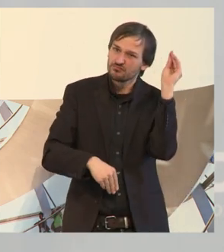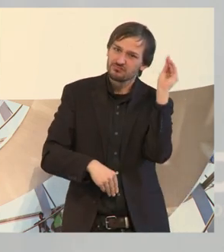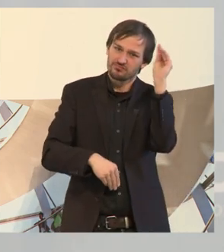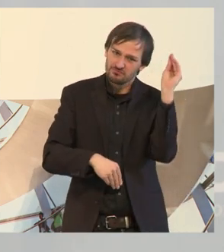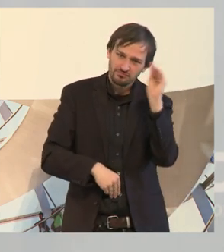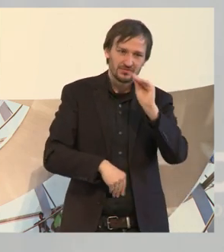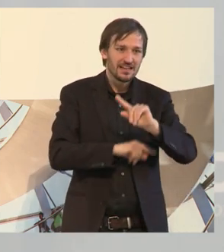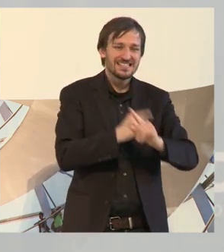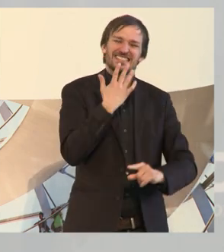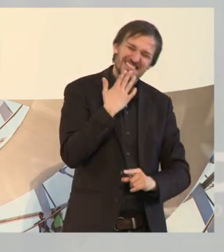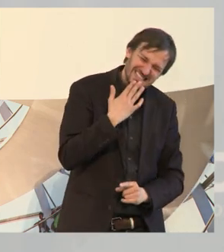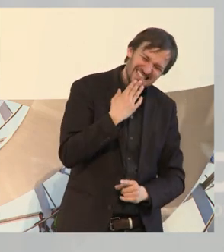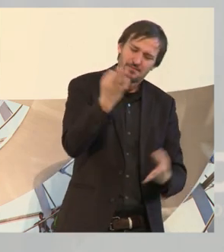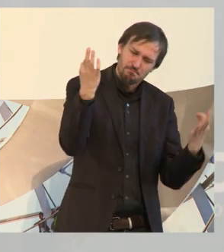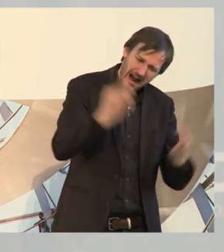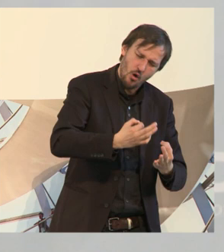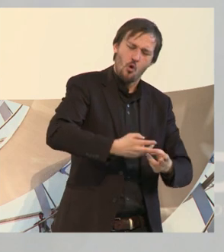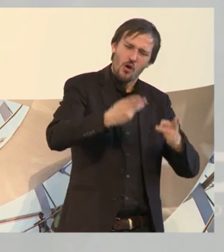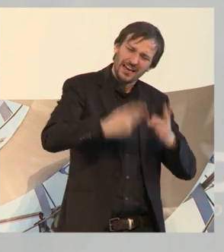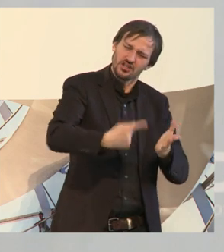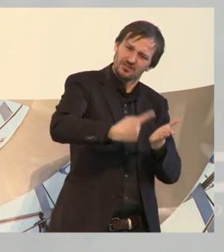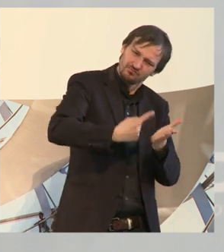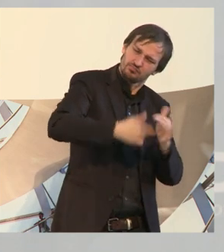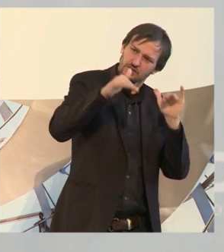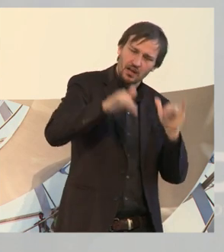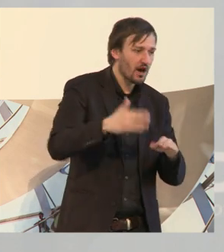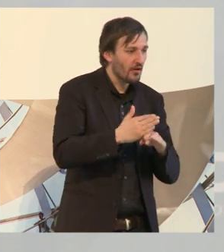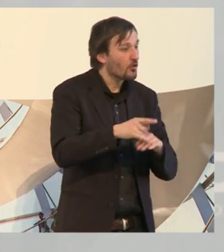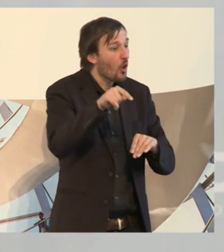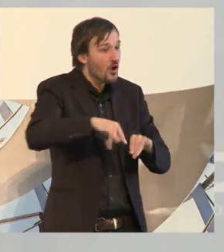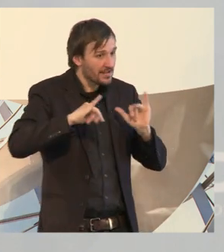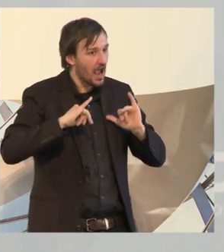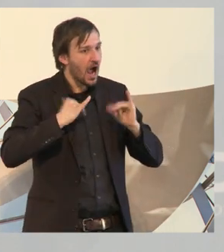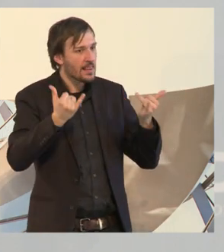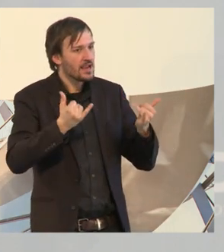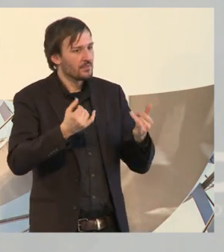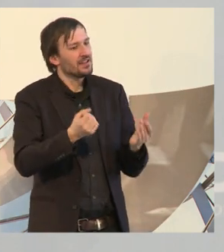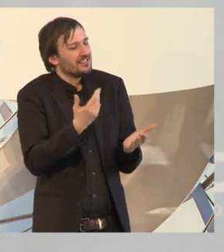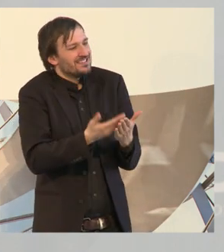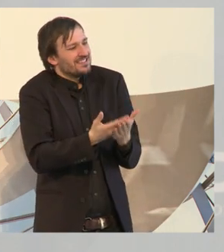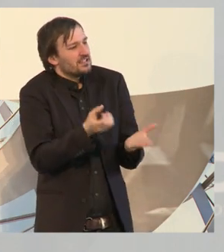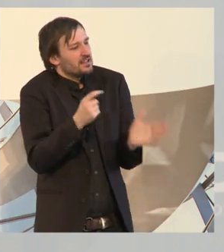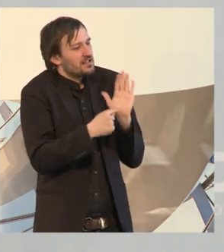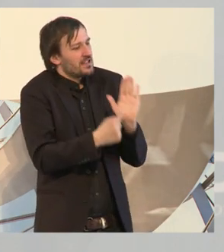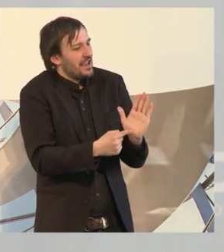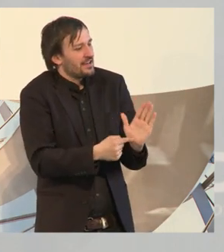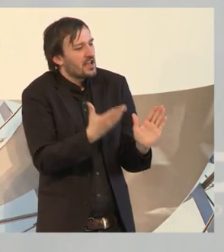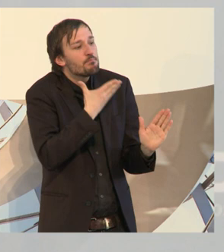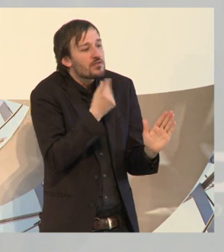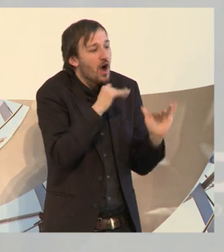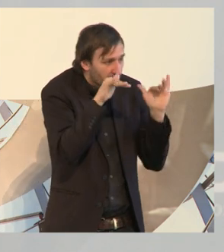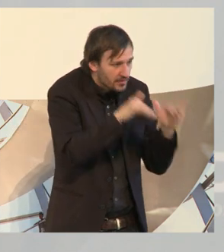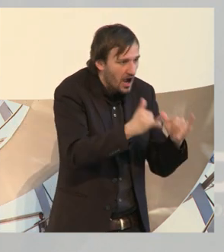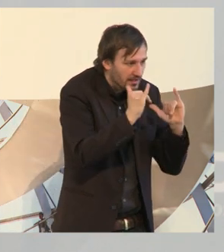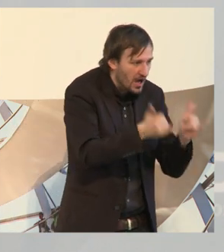angemessen, sondern dringend erforderlich ist. Weil das, was wir heute erlebt haben, eben sehr deutlich gemacht hat, dass nicht nur ein Bedarf da ist,